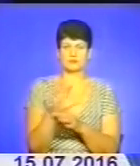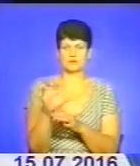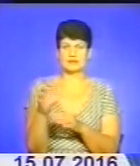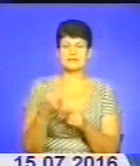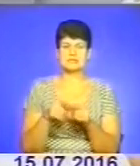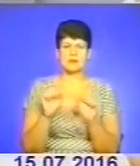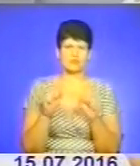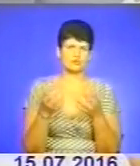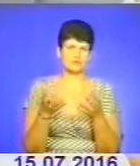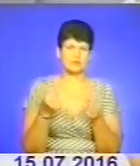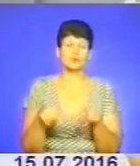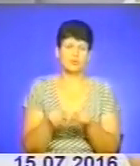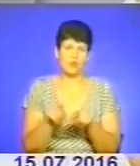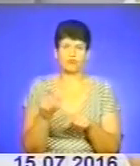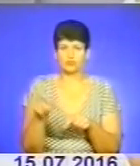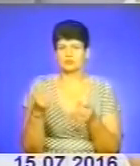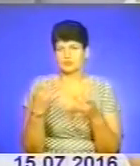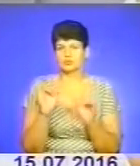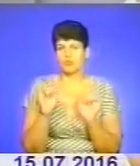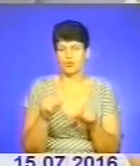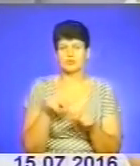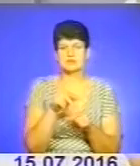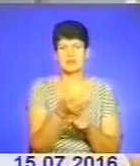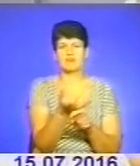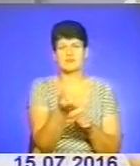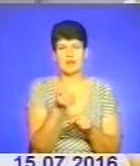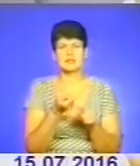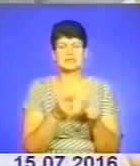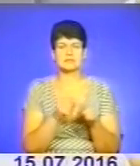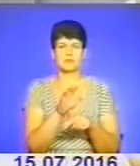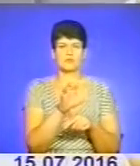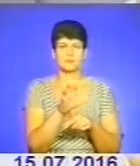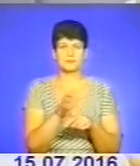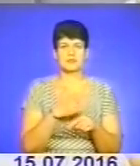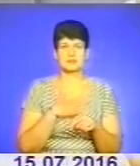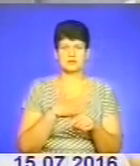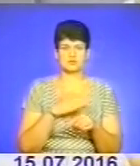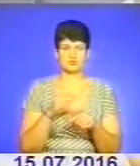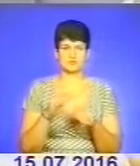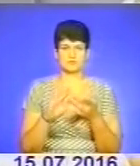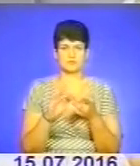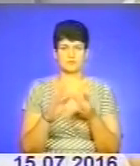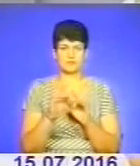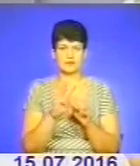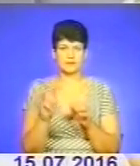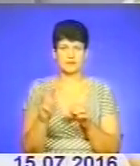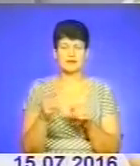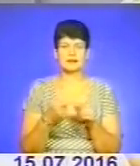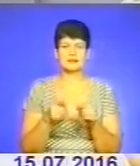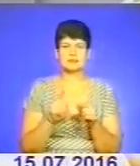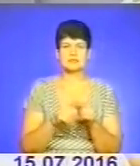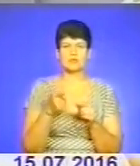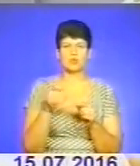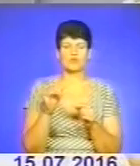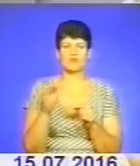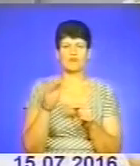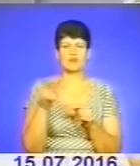можна взяти. І прості громадяни точно також можуть зайти, подивитися або взяти в собі ці знімки з нашого Flickr. Знайти його дуже просто забити в гуглі